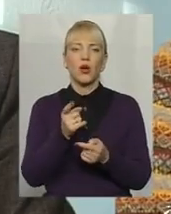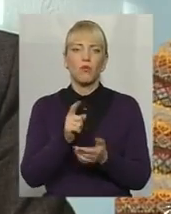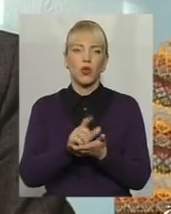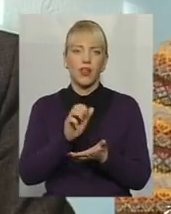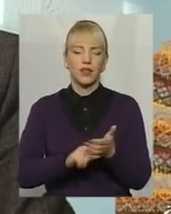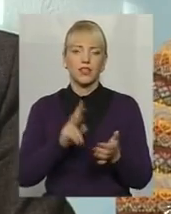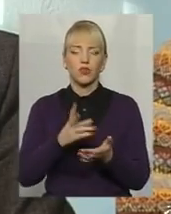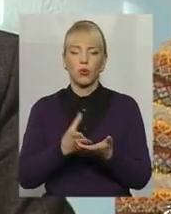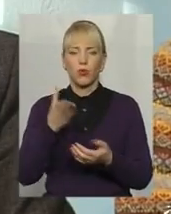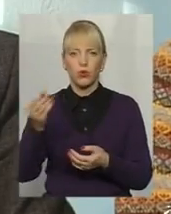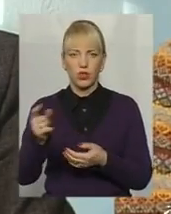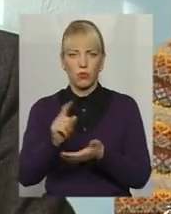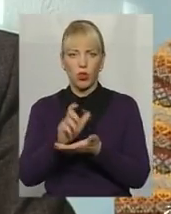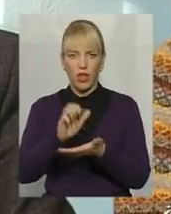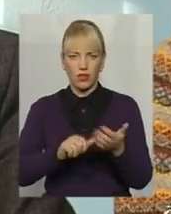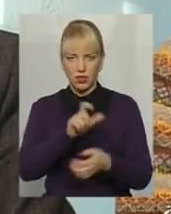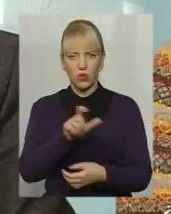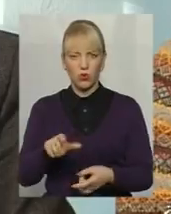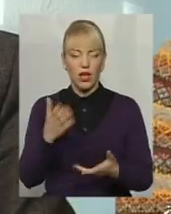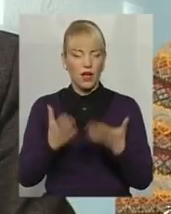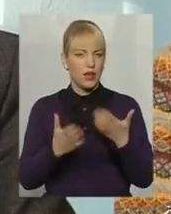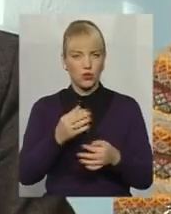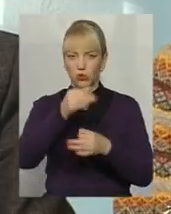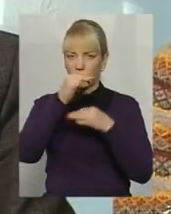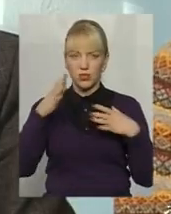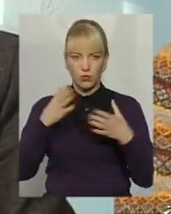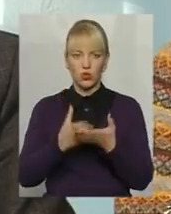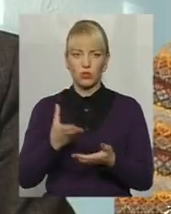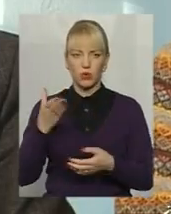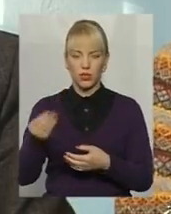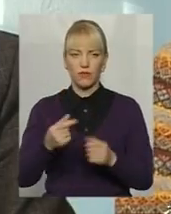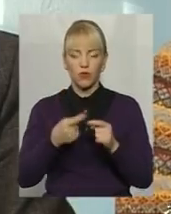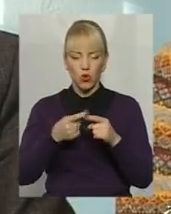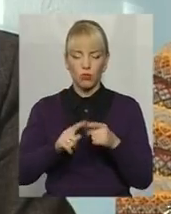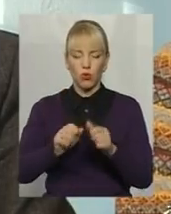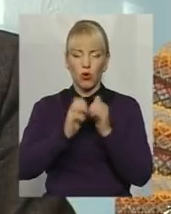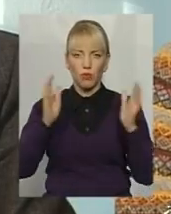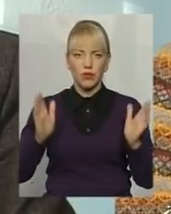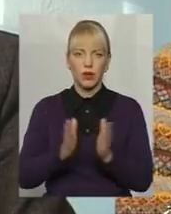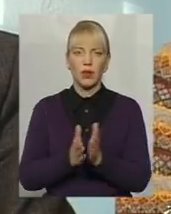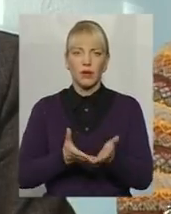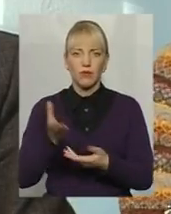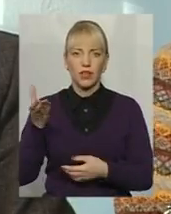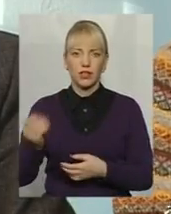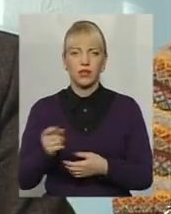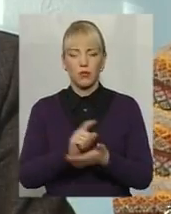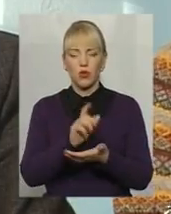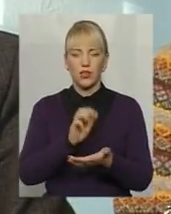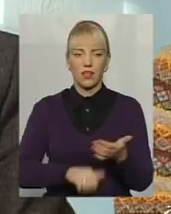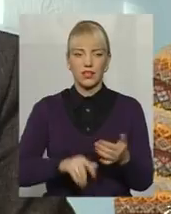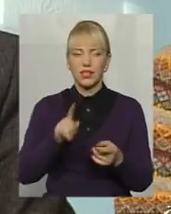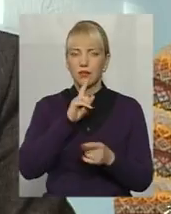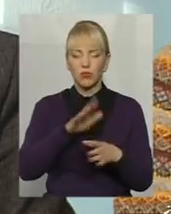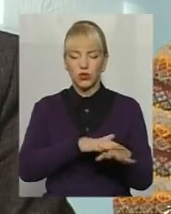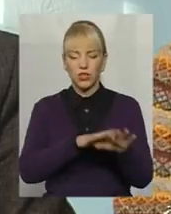податків. Якщо платники податків не зможуть в тому об'ємі сплочувати податок і на ній не надійде та